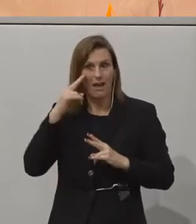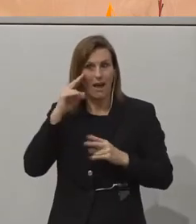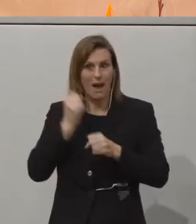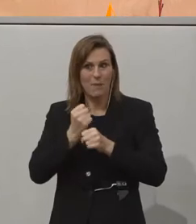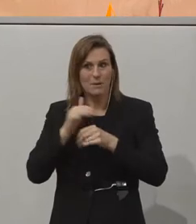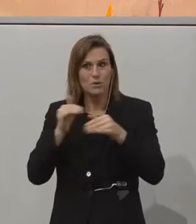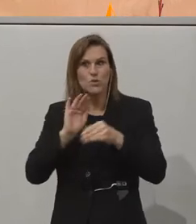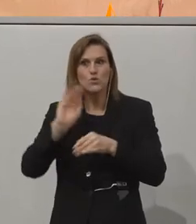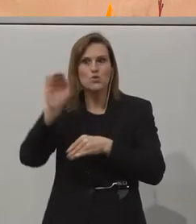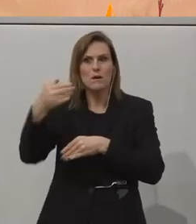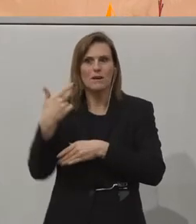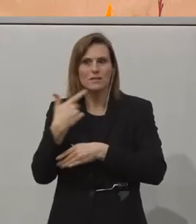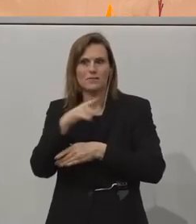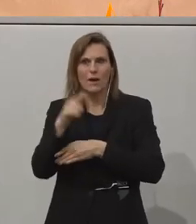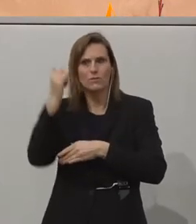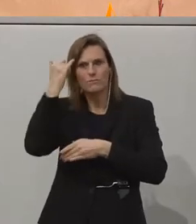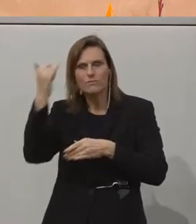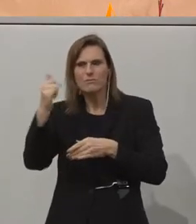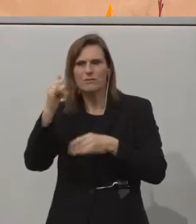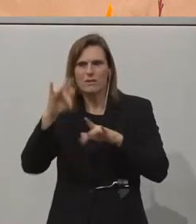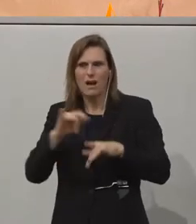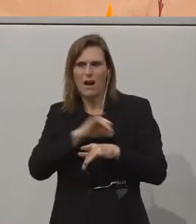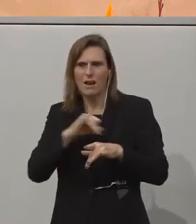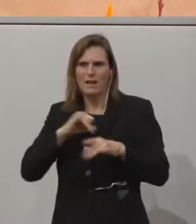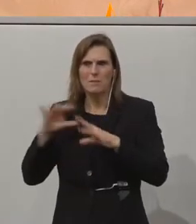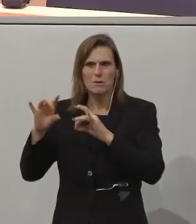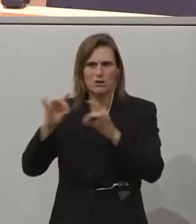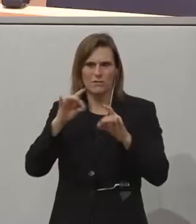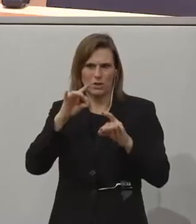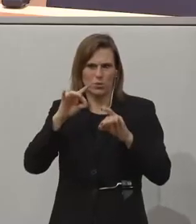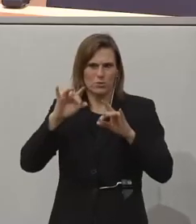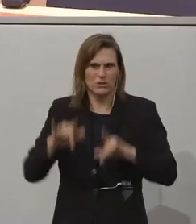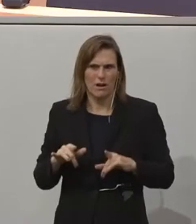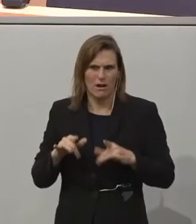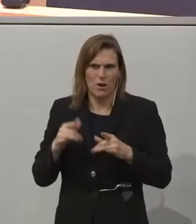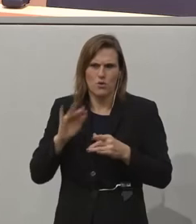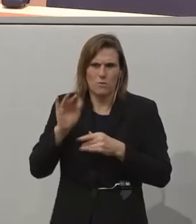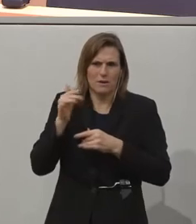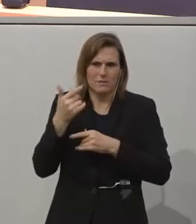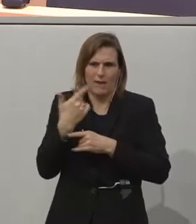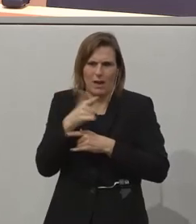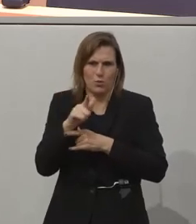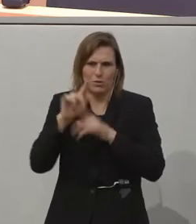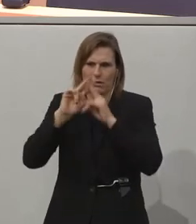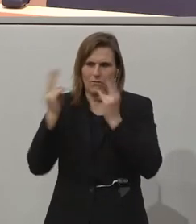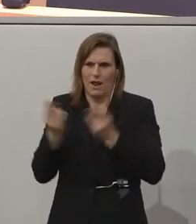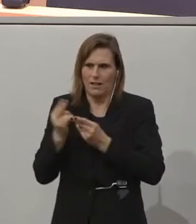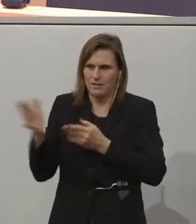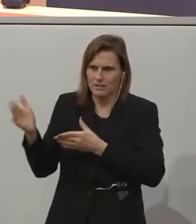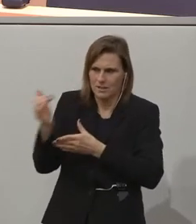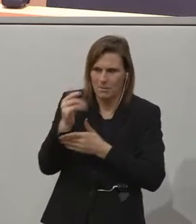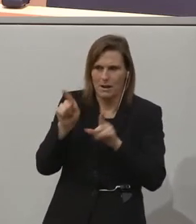Innovationen alleine in inklusiver Beschäftigung für Menschen mit Behinderung aus aller Welt zusammengefasst. Wir haben Ihnen das